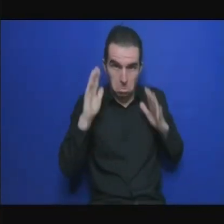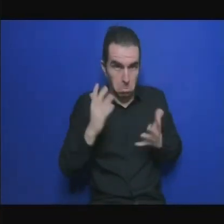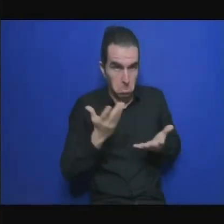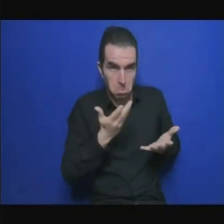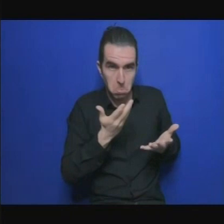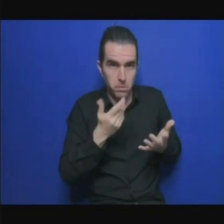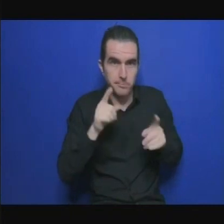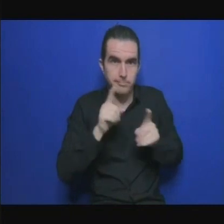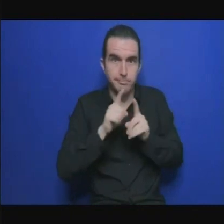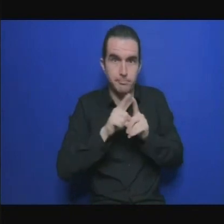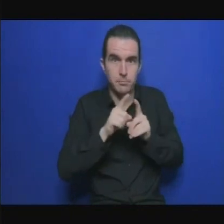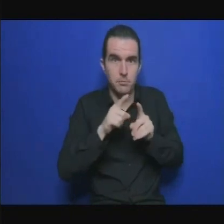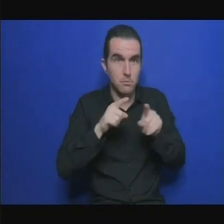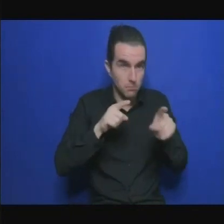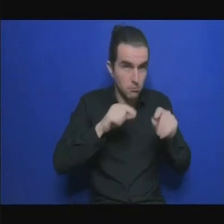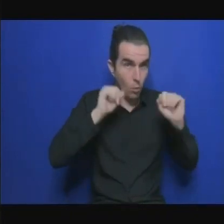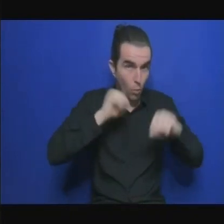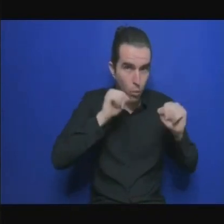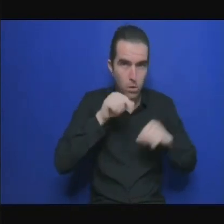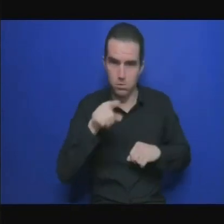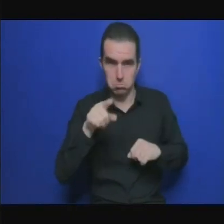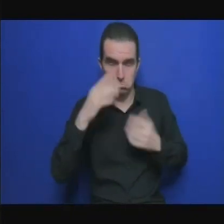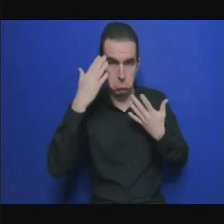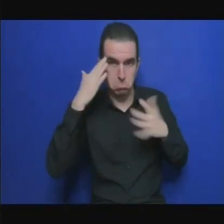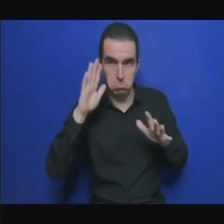autre côté personne ne sait en fait de quoi il s'agit